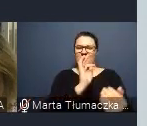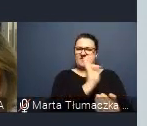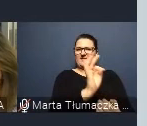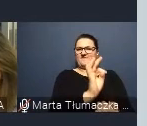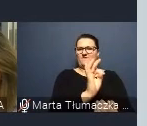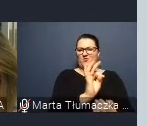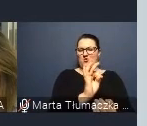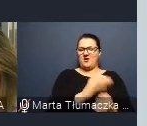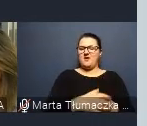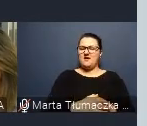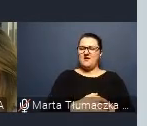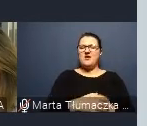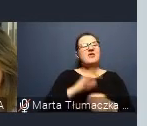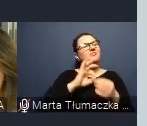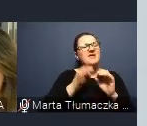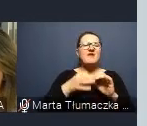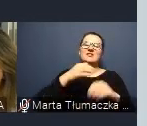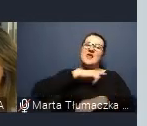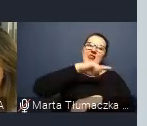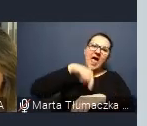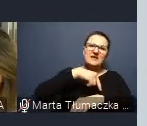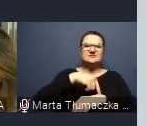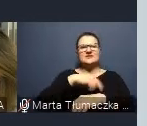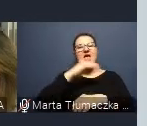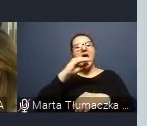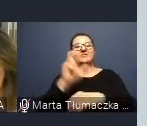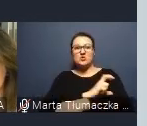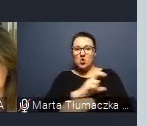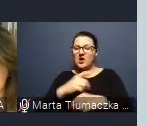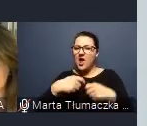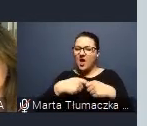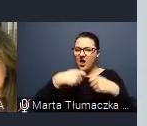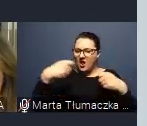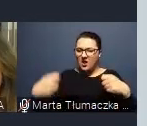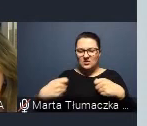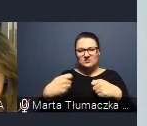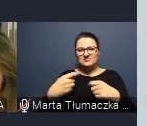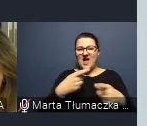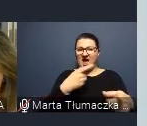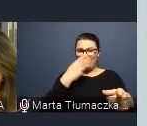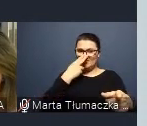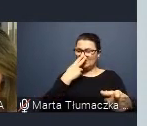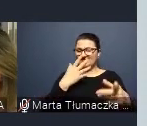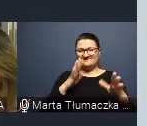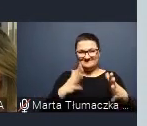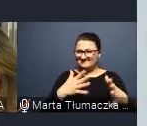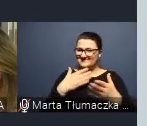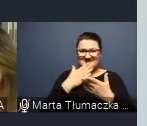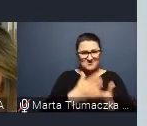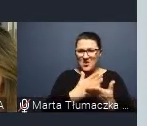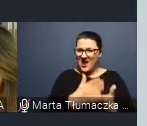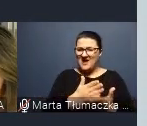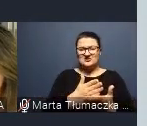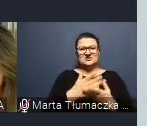Nawet jeżeli jakieś lekcje w jakiejś e-technologii są dłuższe, a nasz uczeń nie daje rady realizować tego w takim